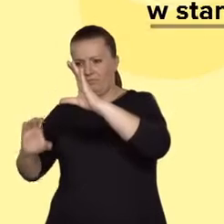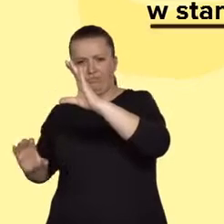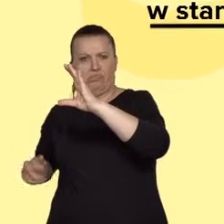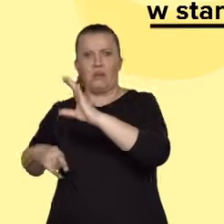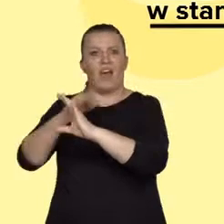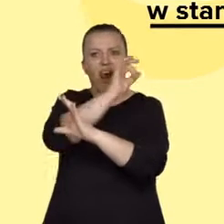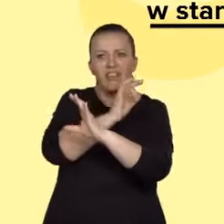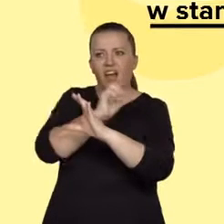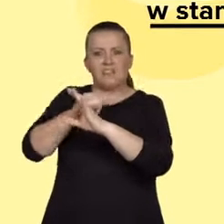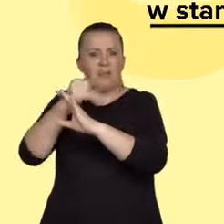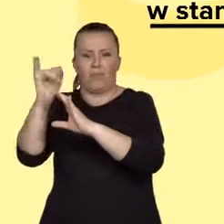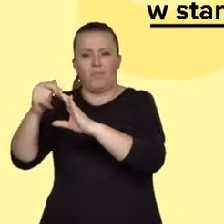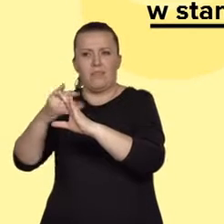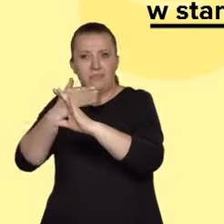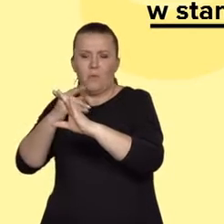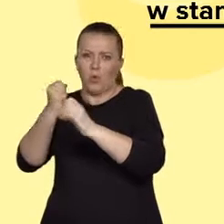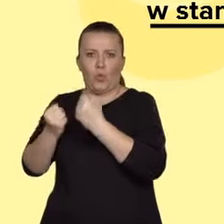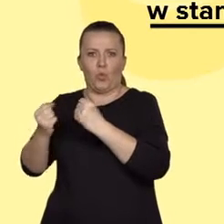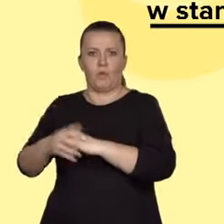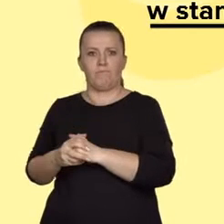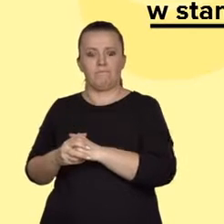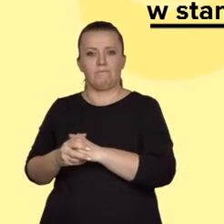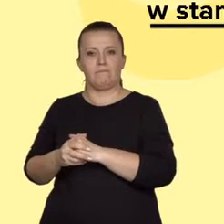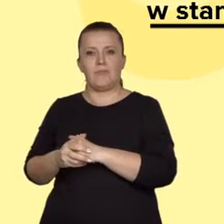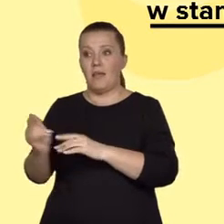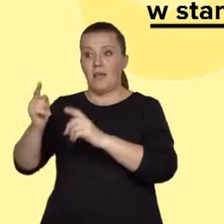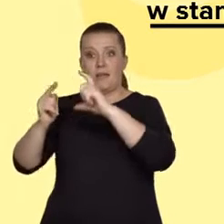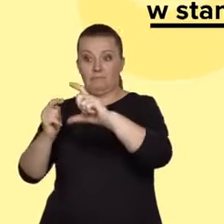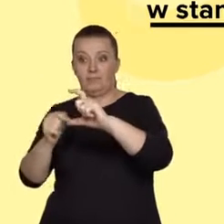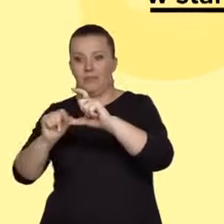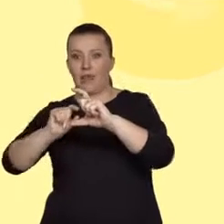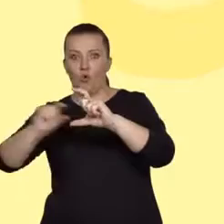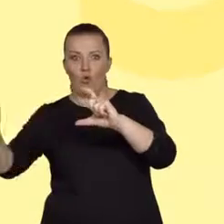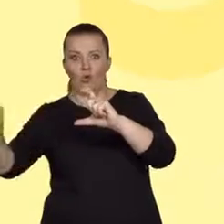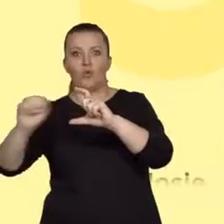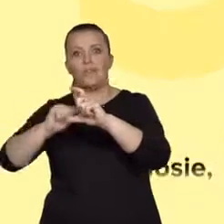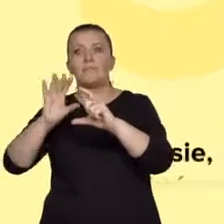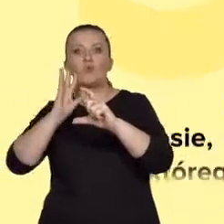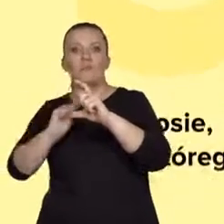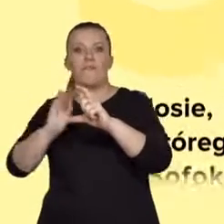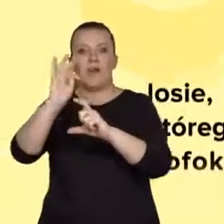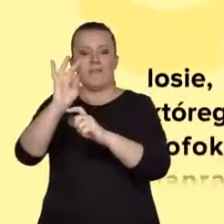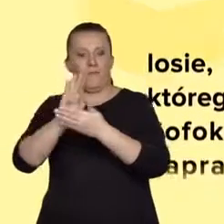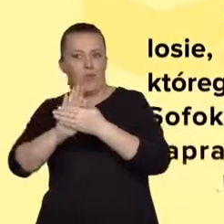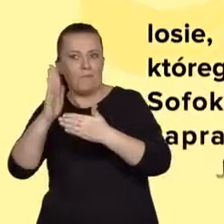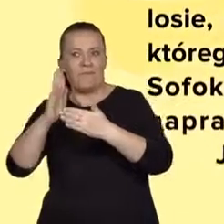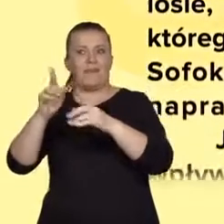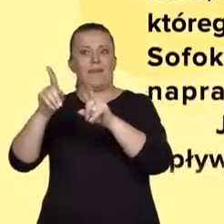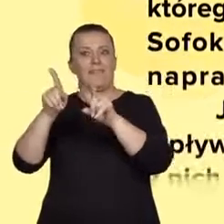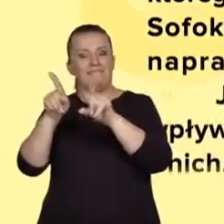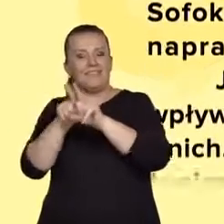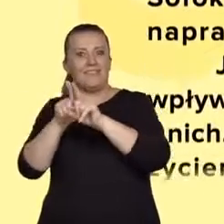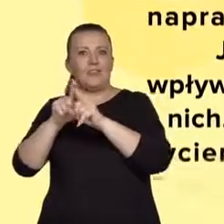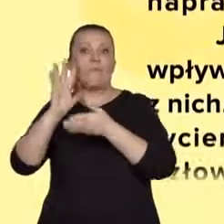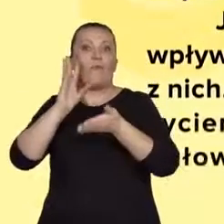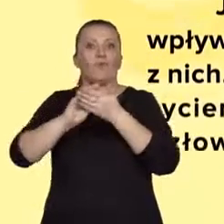Na końcu tego akapitu także pojawia się podsumowanie i powtórzenie stanowiska autora. Kolejny akapit łączy się z poprzednim na tej samej